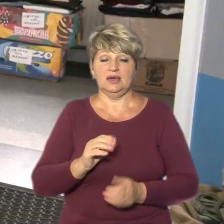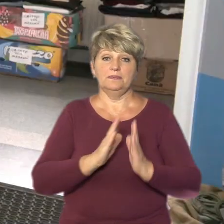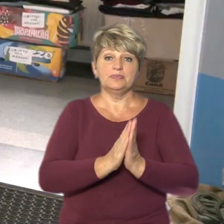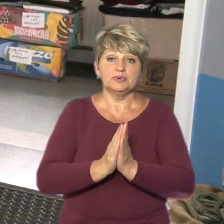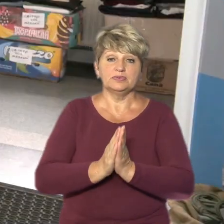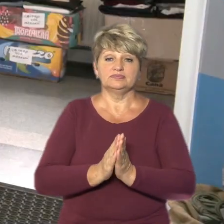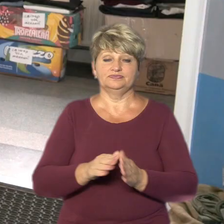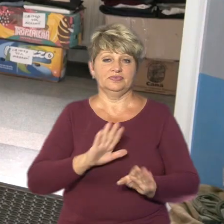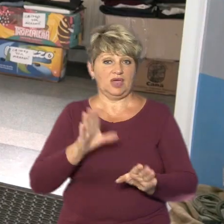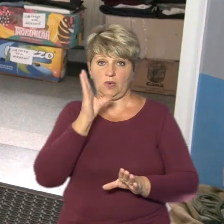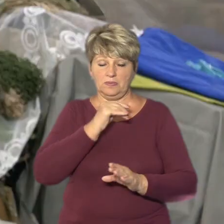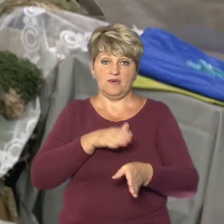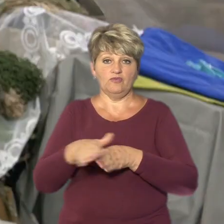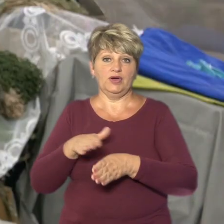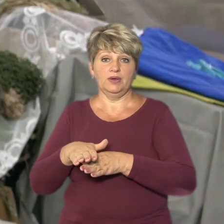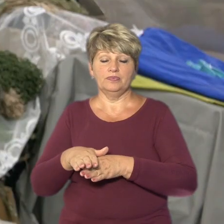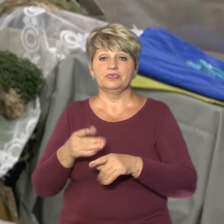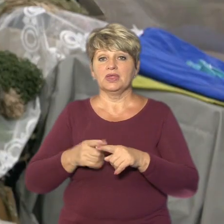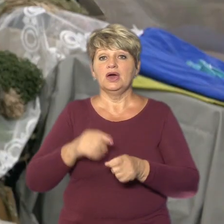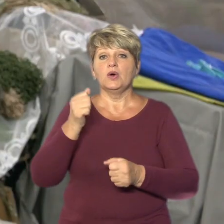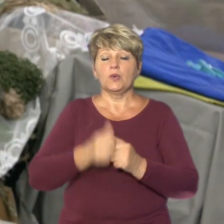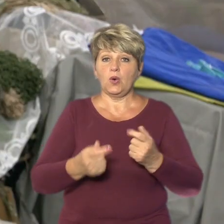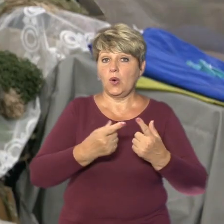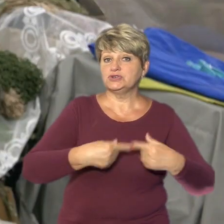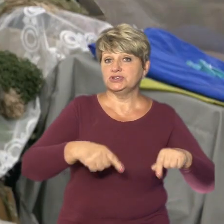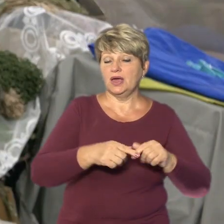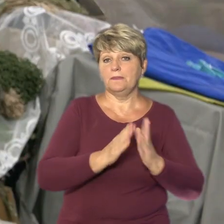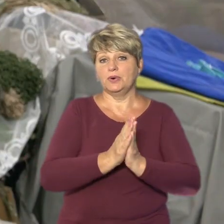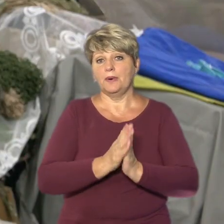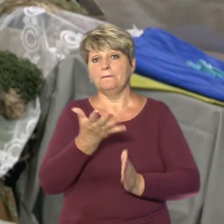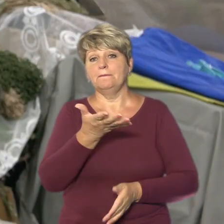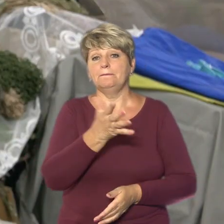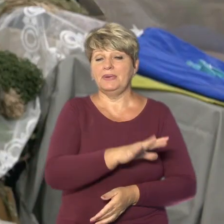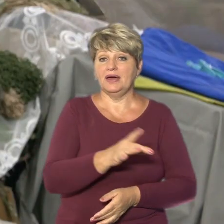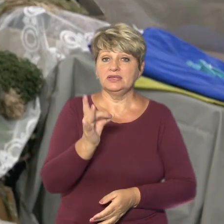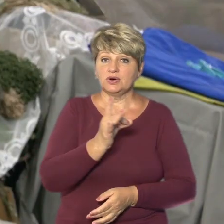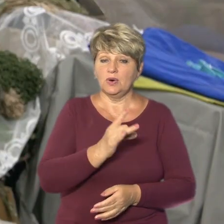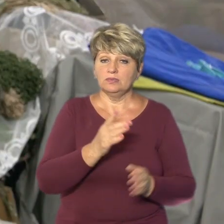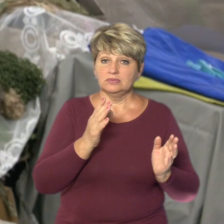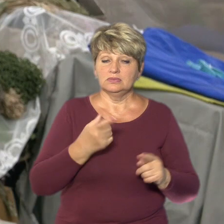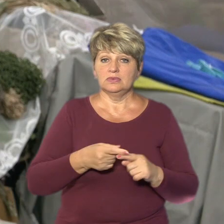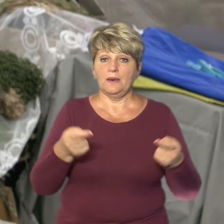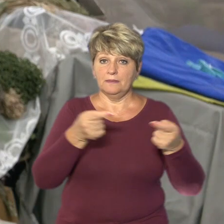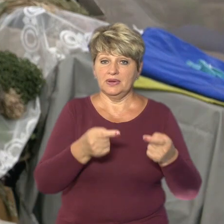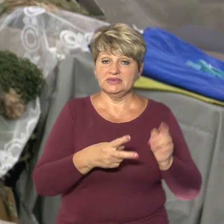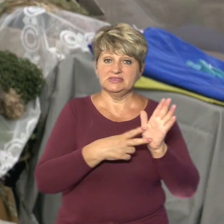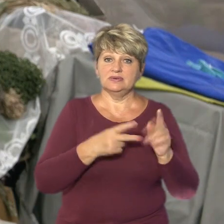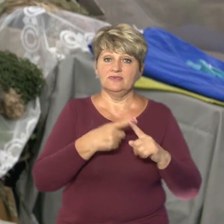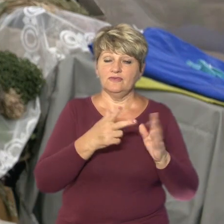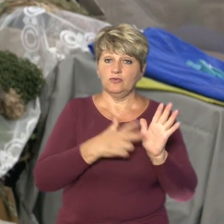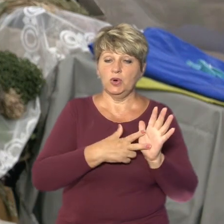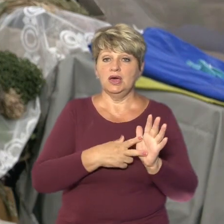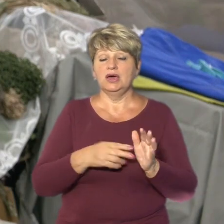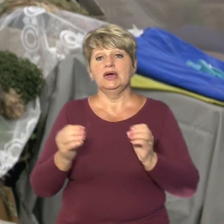виконувати, додає жінка. Це кожен підрозділ просить, там п'ять сіток розміру, там сім на вісім, три сітки